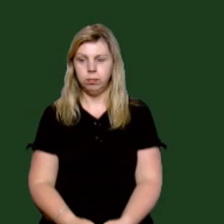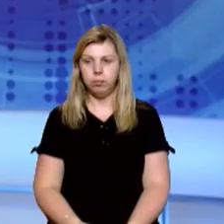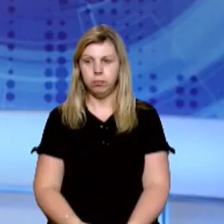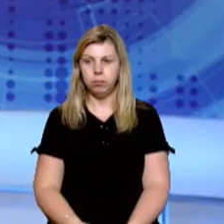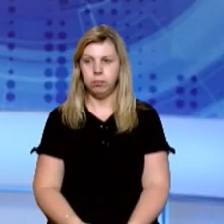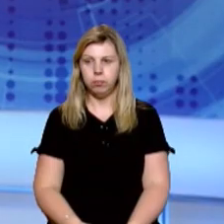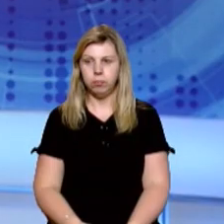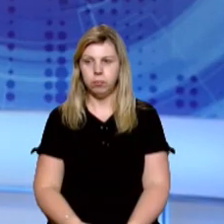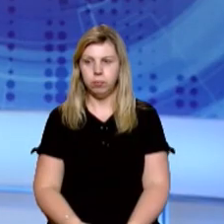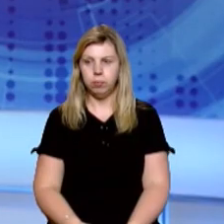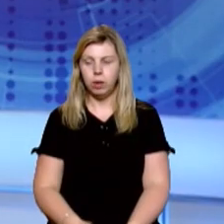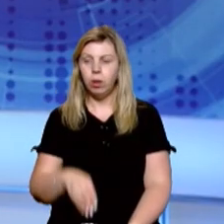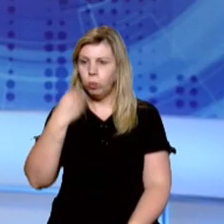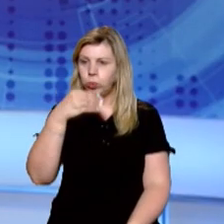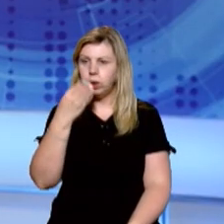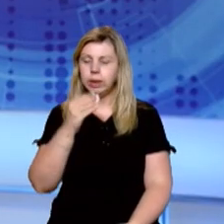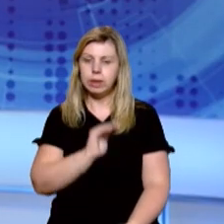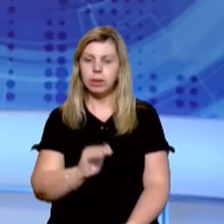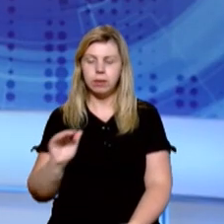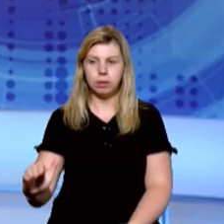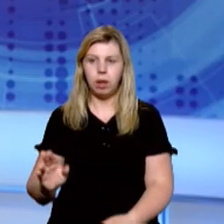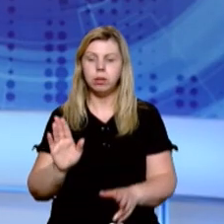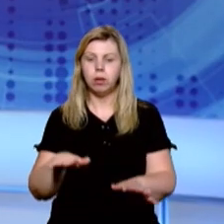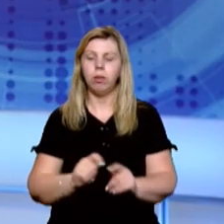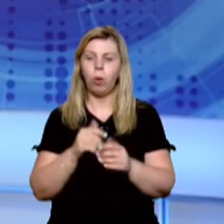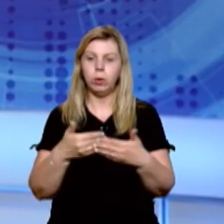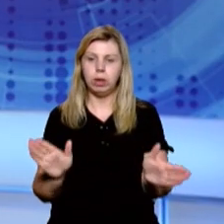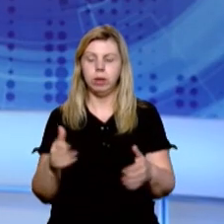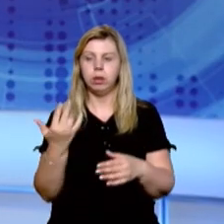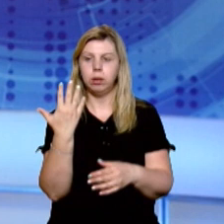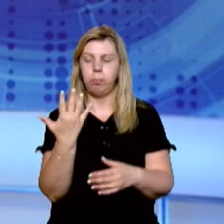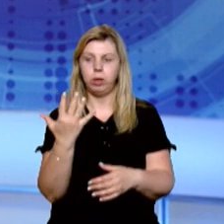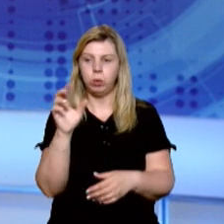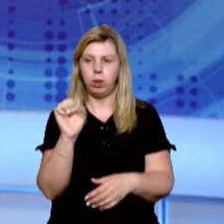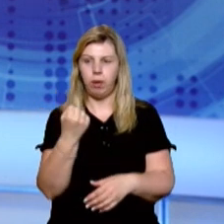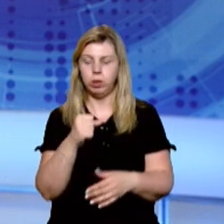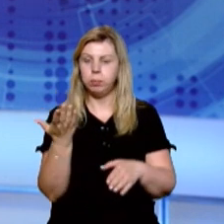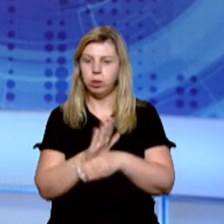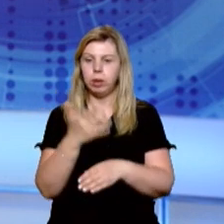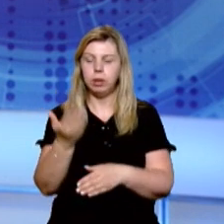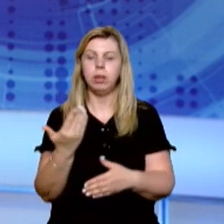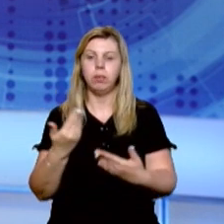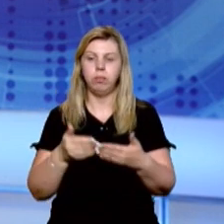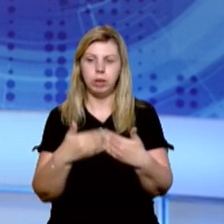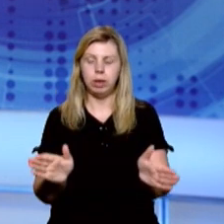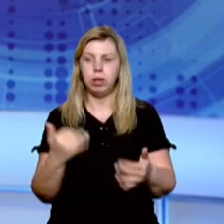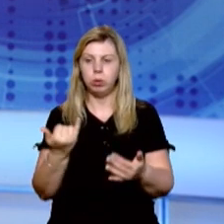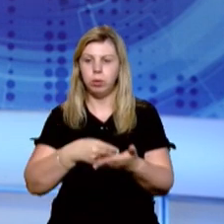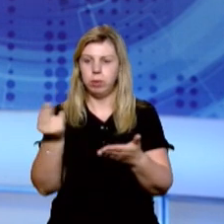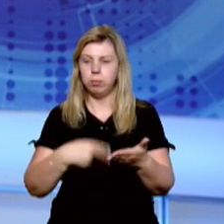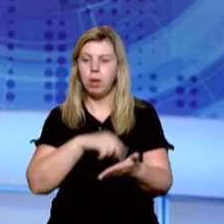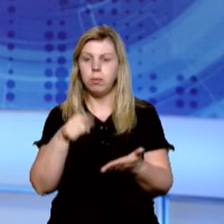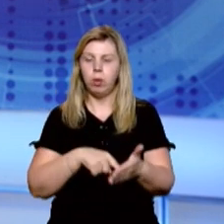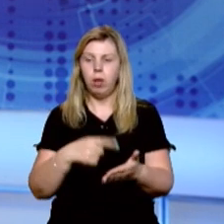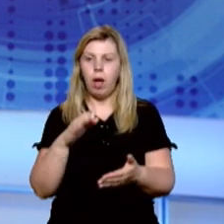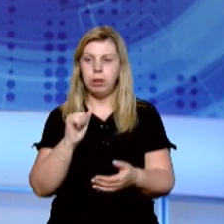Музика Ужгородські дитсадки відновлять роботу з 5 серпня. Розпорядження про їх відкриття сьогодні підписав